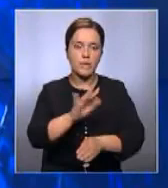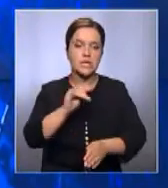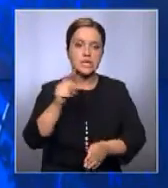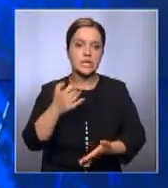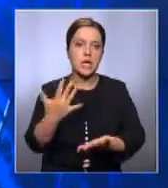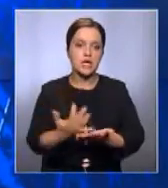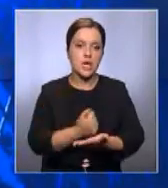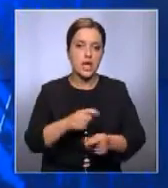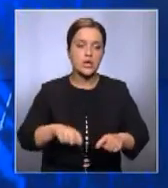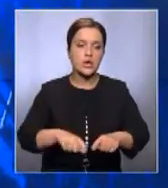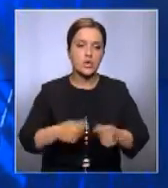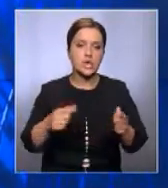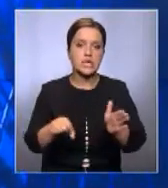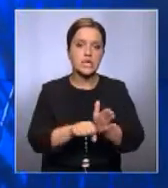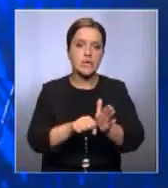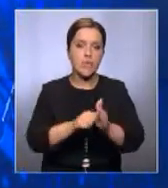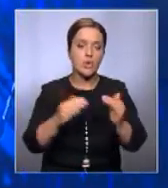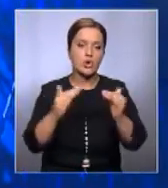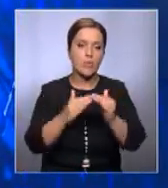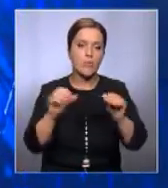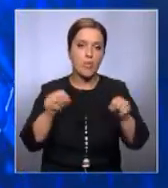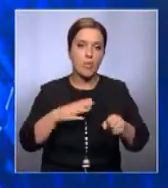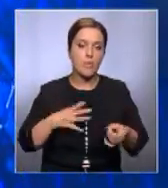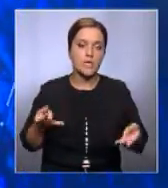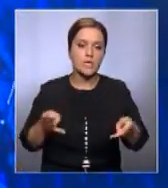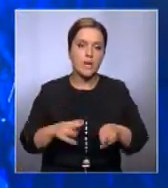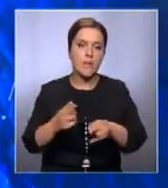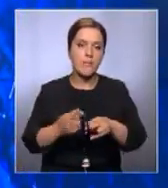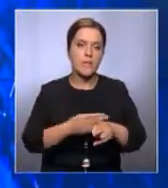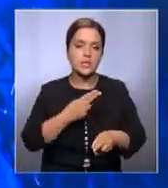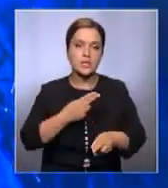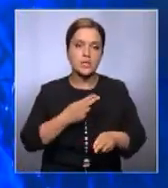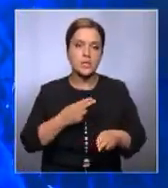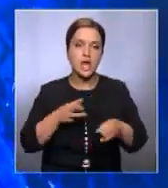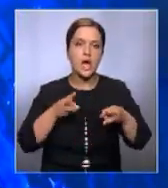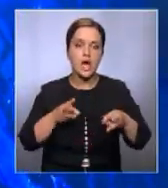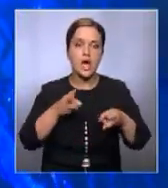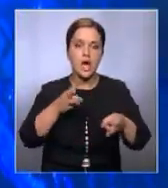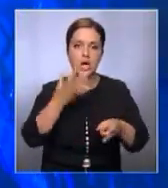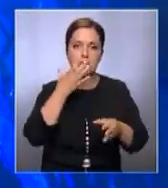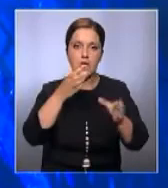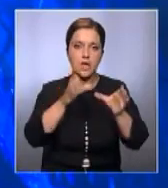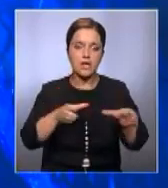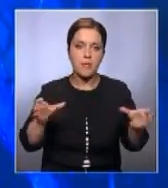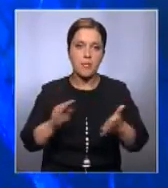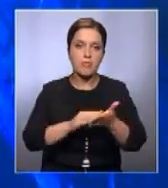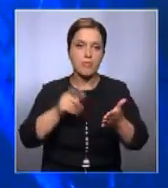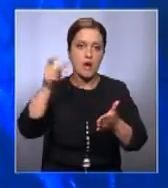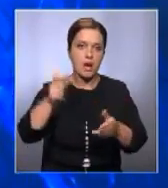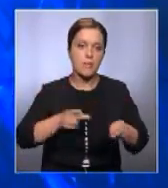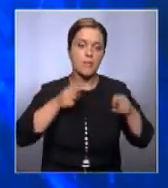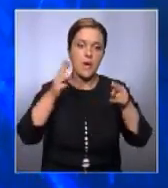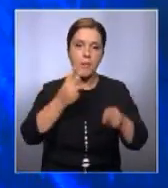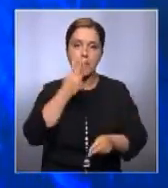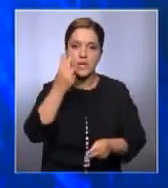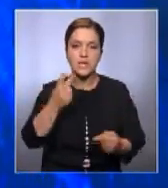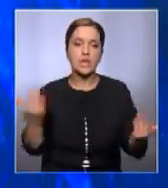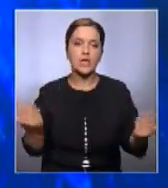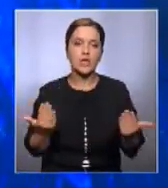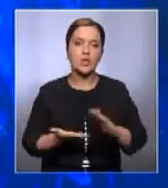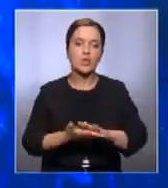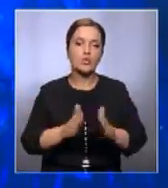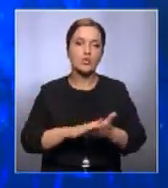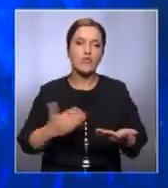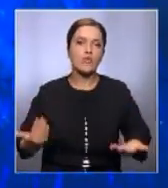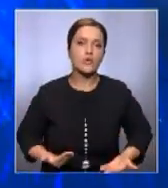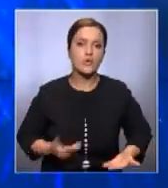Из-за найденных нарушений зимой дома могут остаться без отопления. Наш корреспондент Иван Тулинов отправился посмотреть, в каких условиях живут